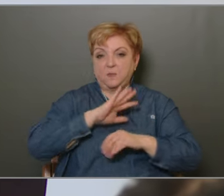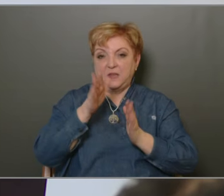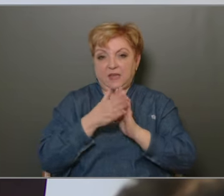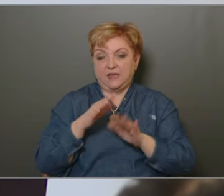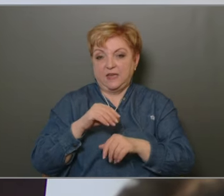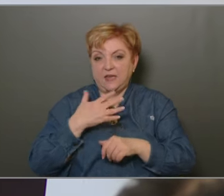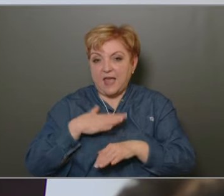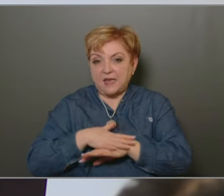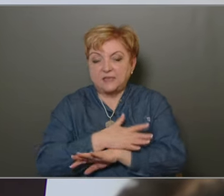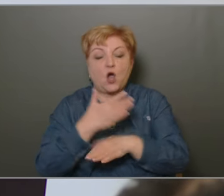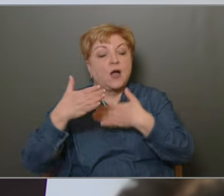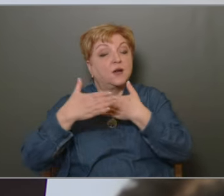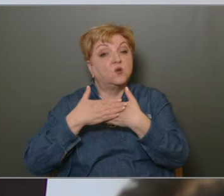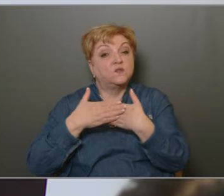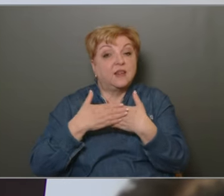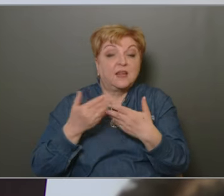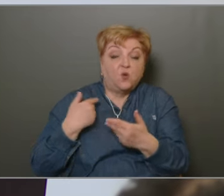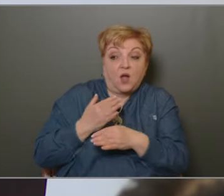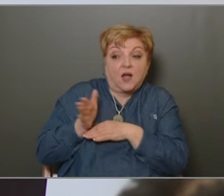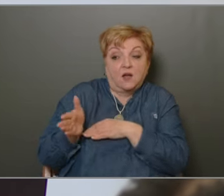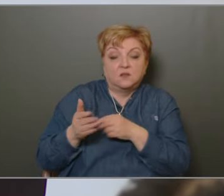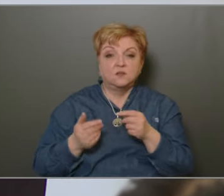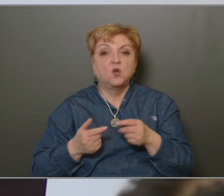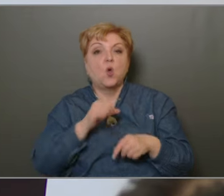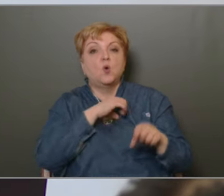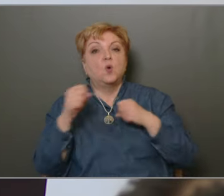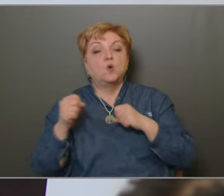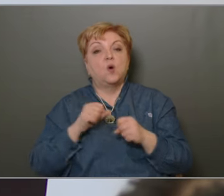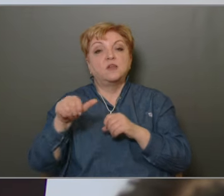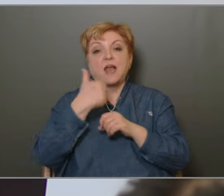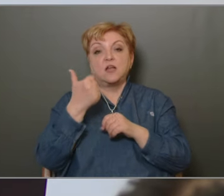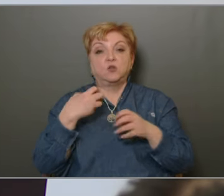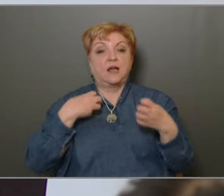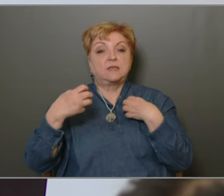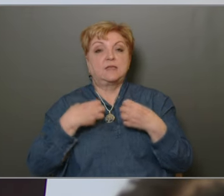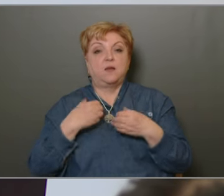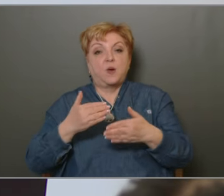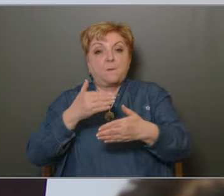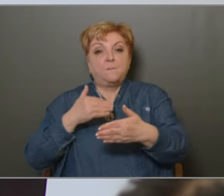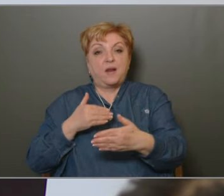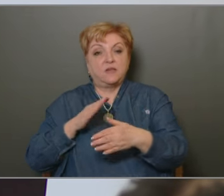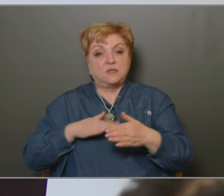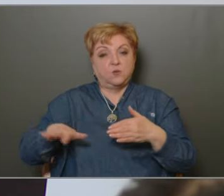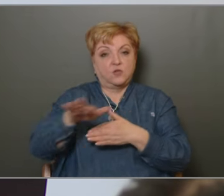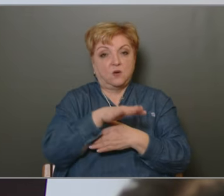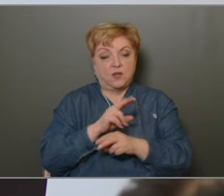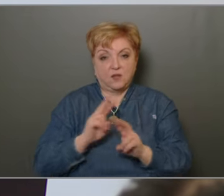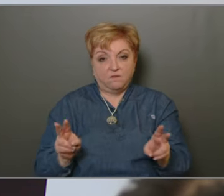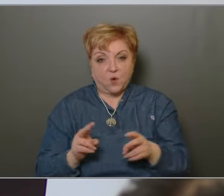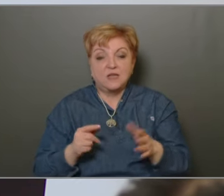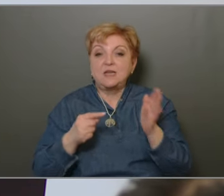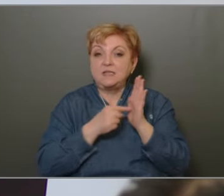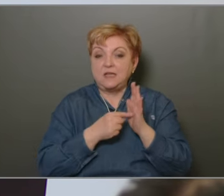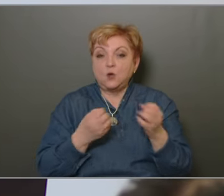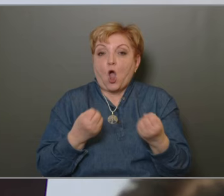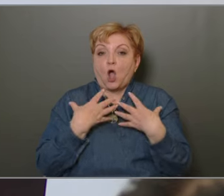érzi, akár közvetlenül, akár közvetve. Önkormányzatunknak elsődleges szerepe a prevenció területén van. Célunk,